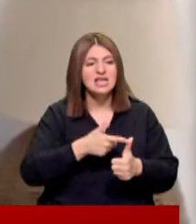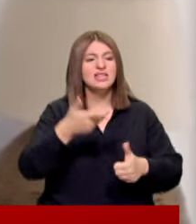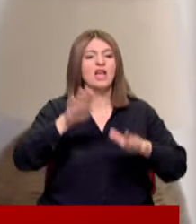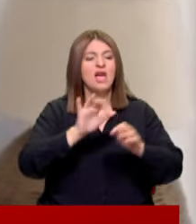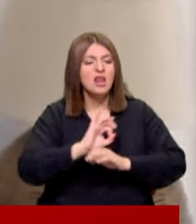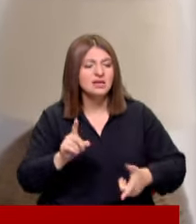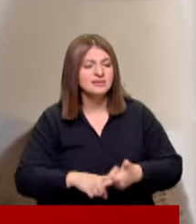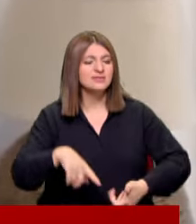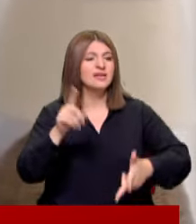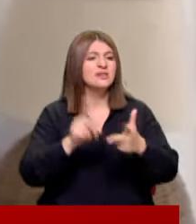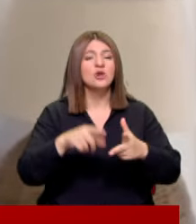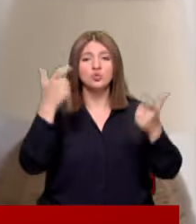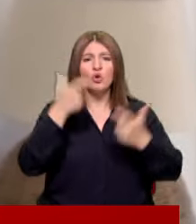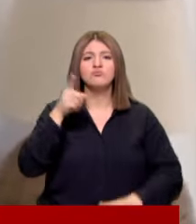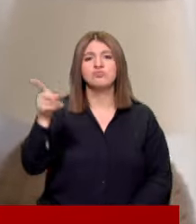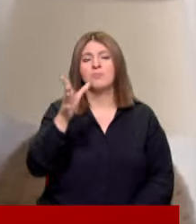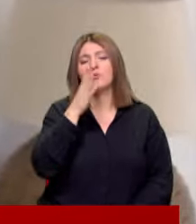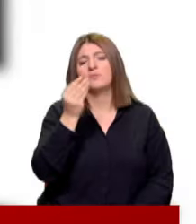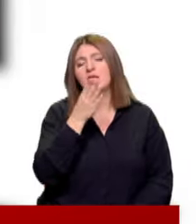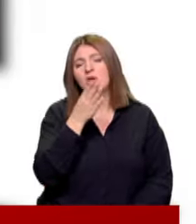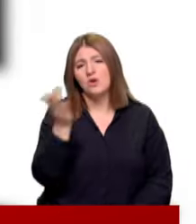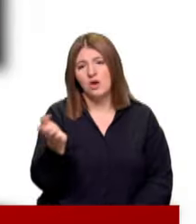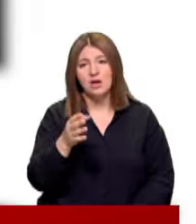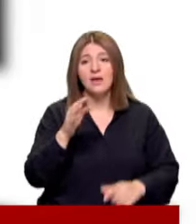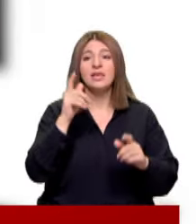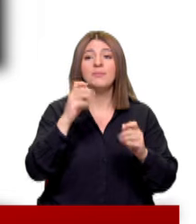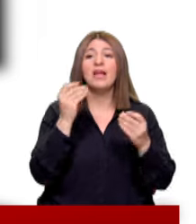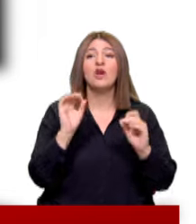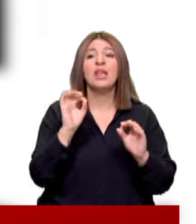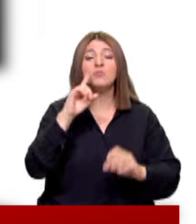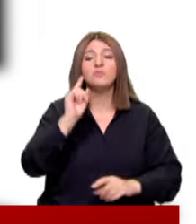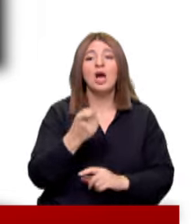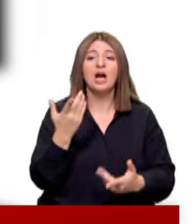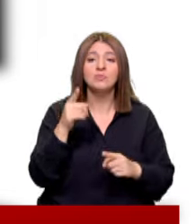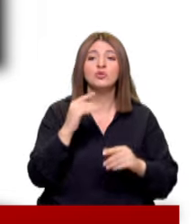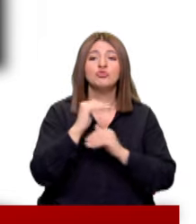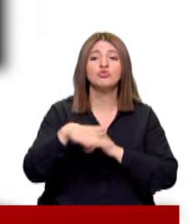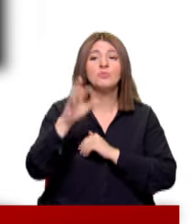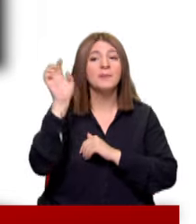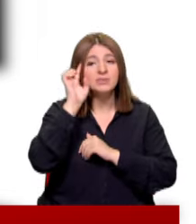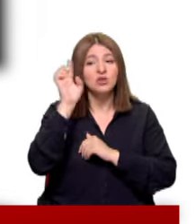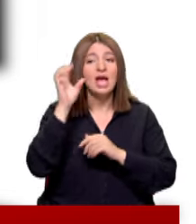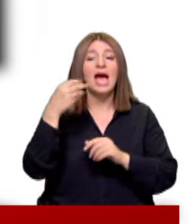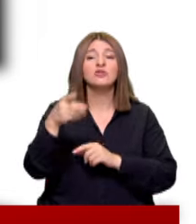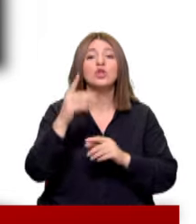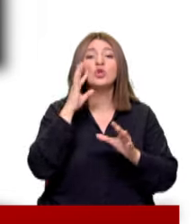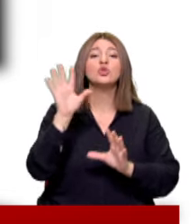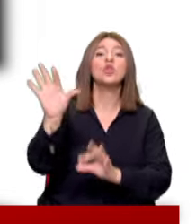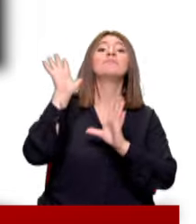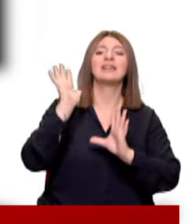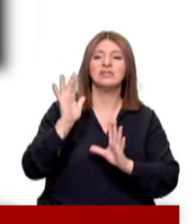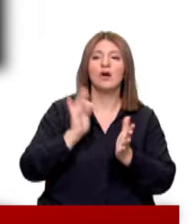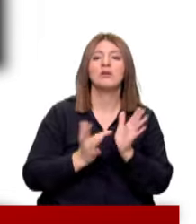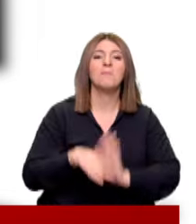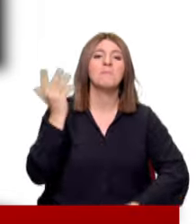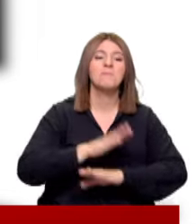hadaletsizlikten sorumlu olduğunu gördü Yapılan en önemli saptama artık bu toplum psikolojisinin Erdoğan'ın dokunulmazlığını